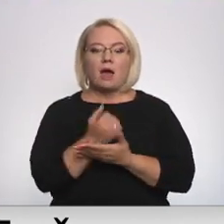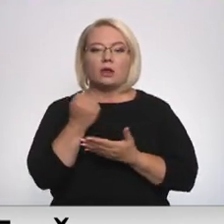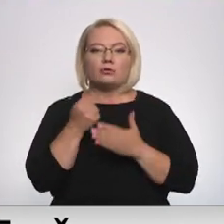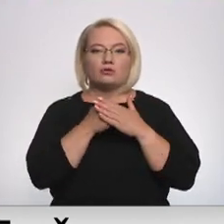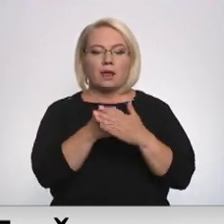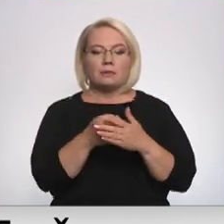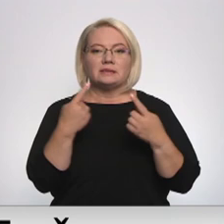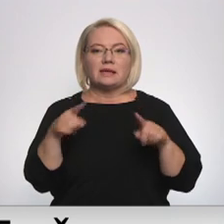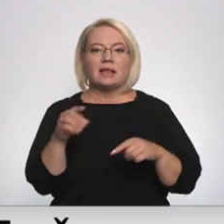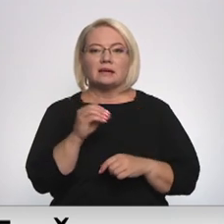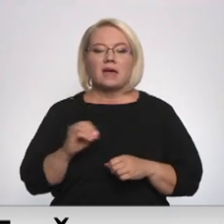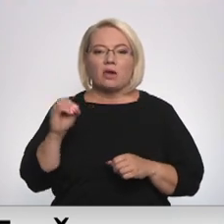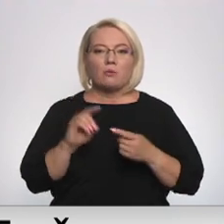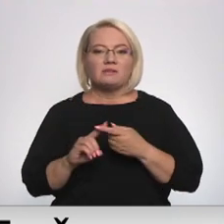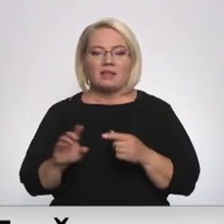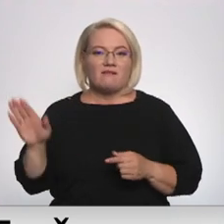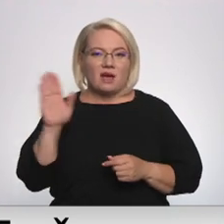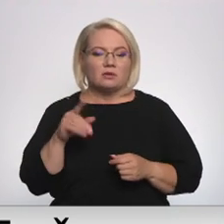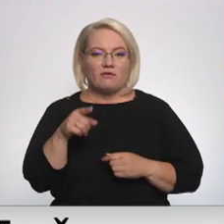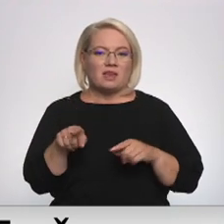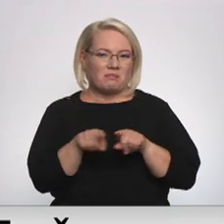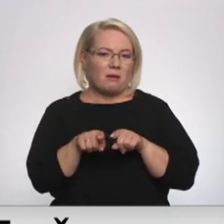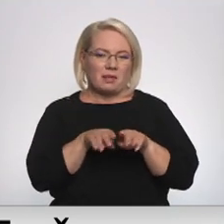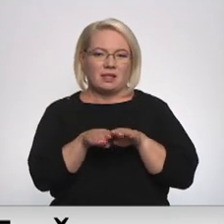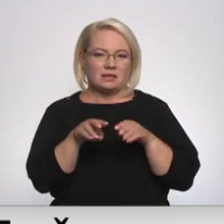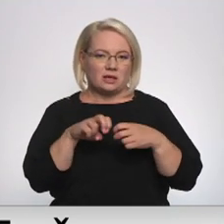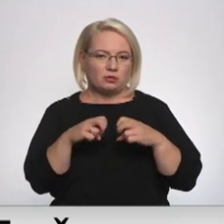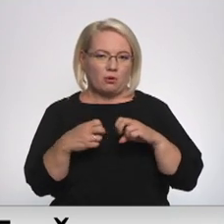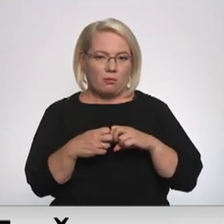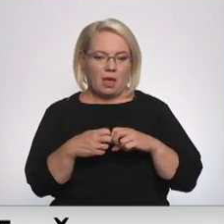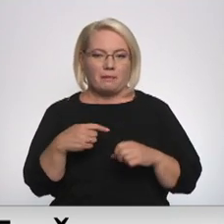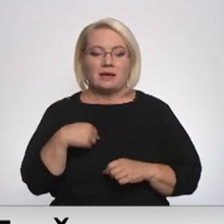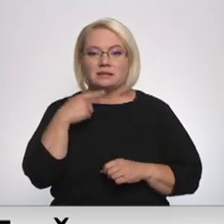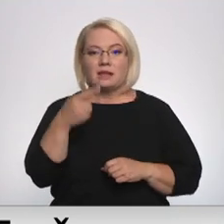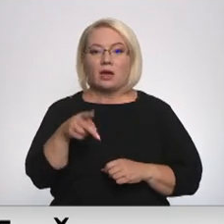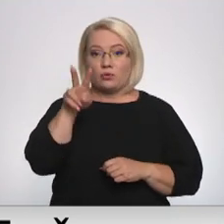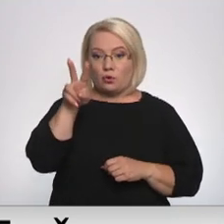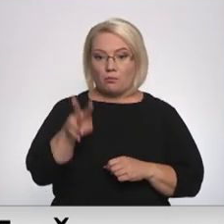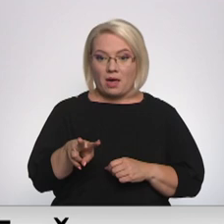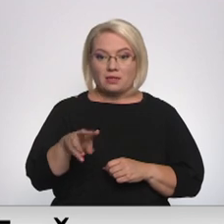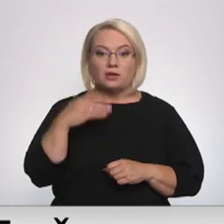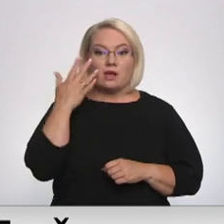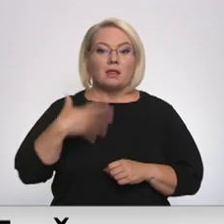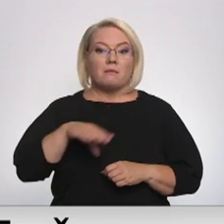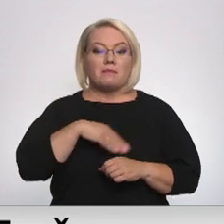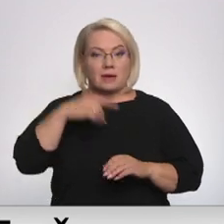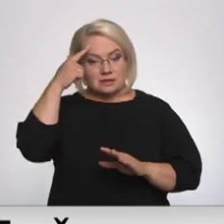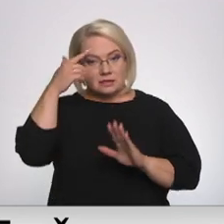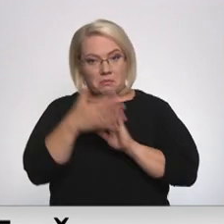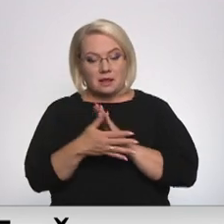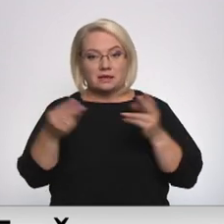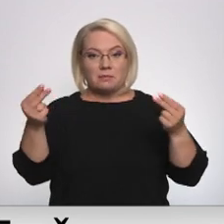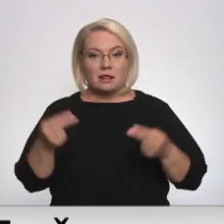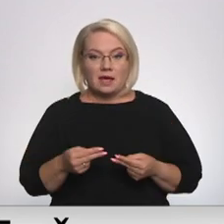citās Eiropas Savienības valstīs, jo viņiem jau arī ir līdzīgas problēmas. Es teiktu, jā, divi mēneši, kad mēs sapratīsim tā līguma